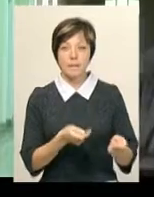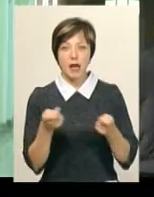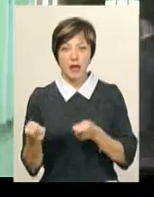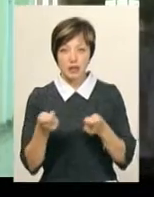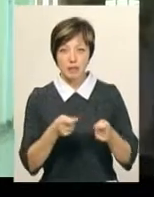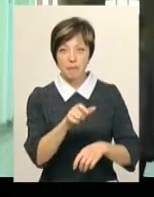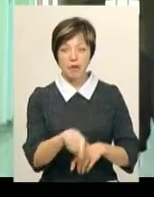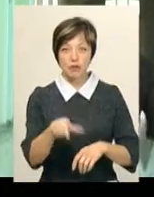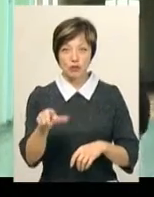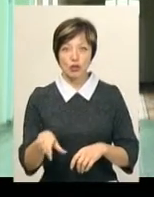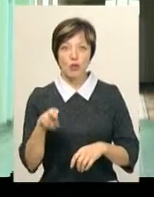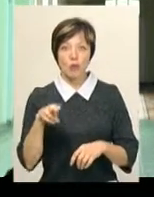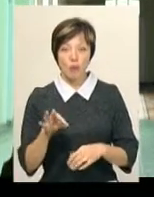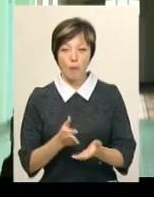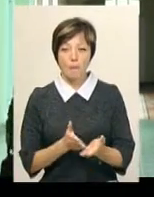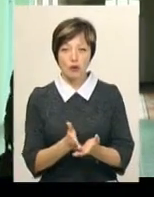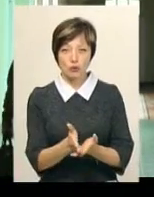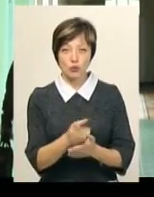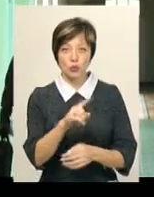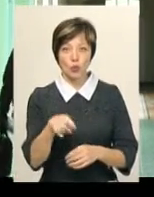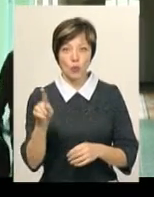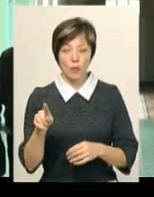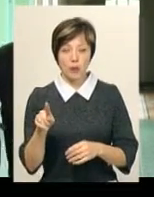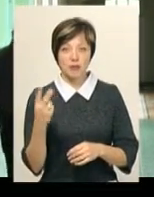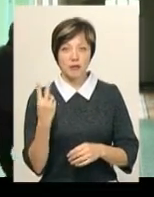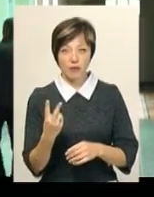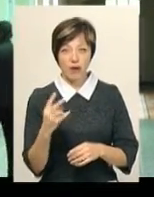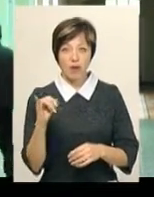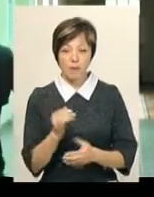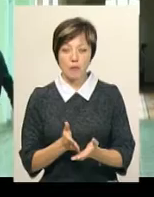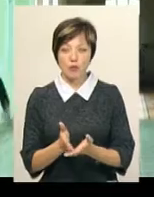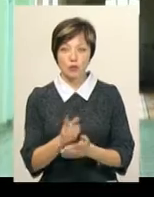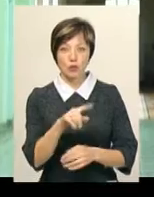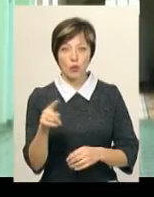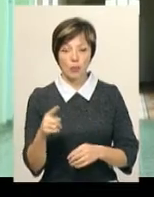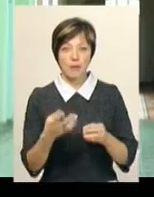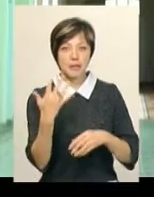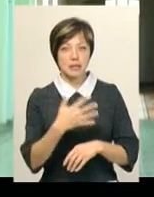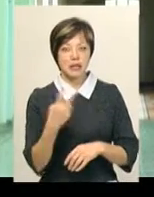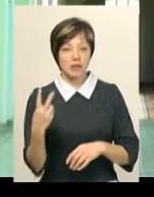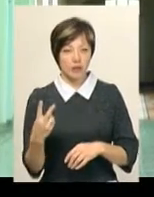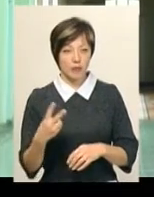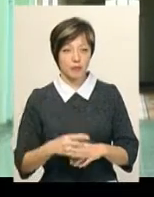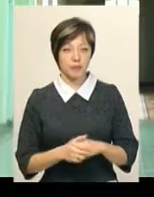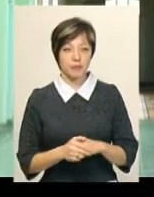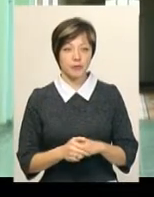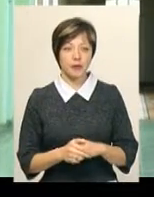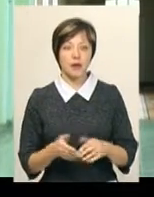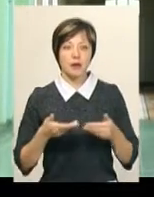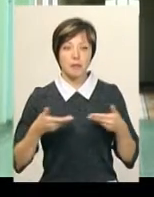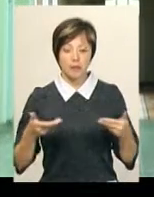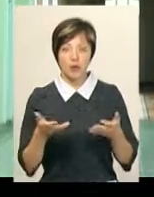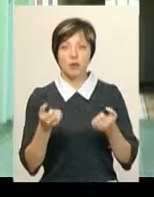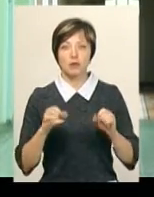пасажирів по маршруту номер 2 і по маршруту номер 52. Ми отримали